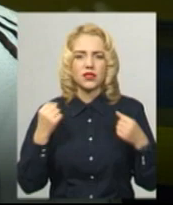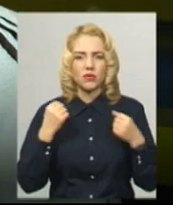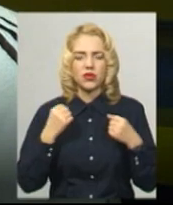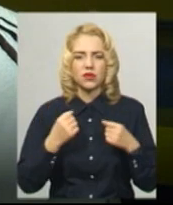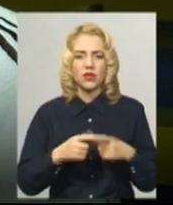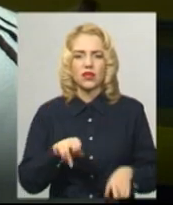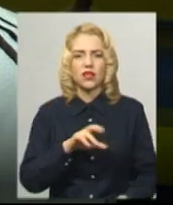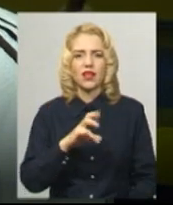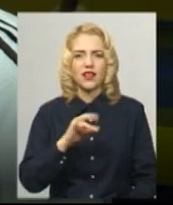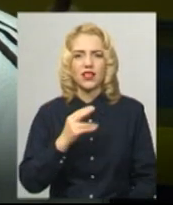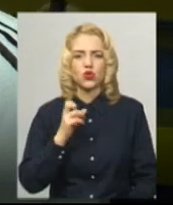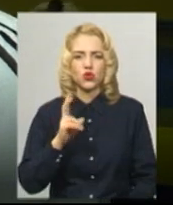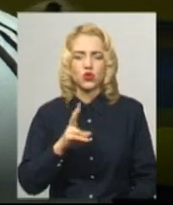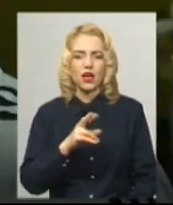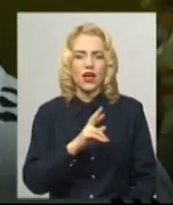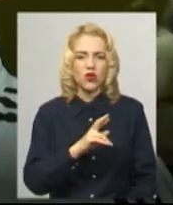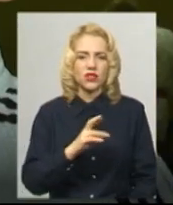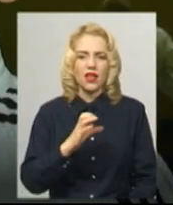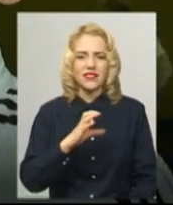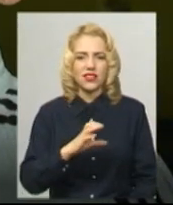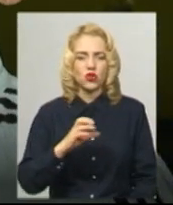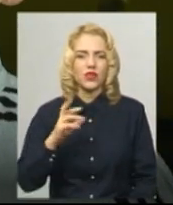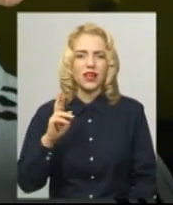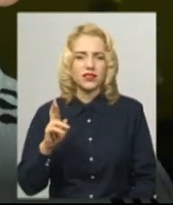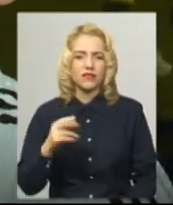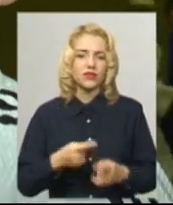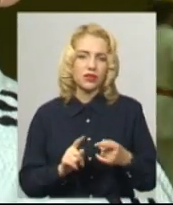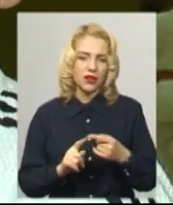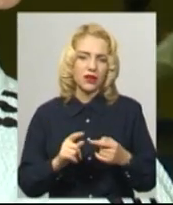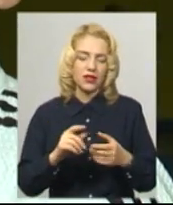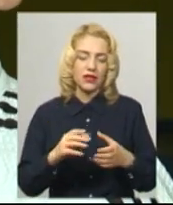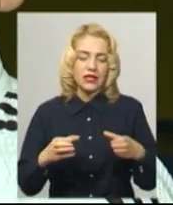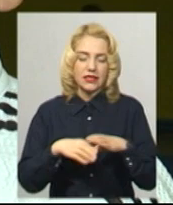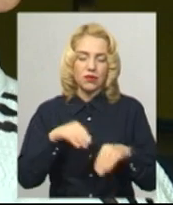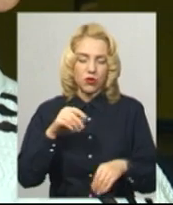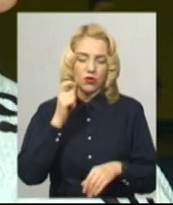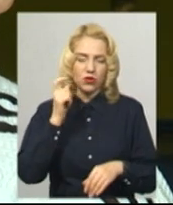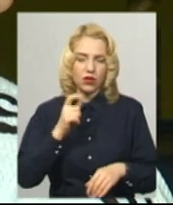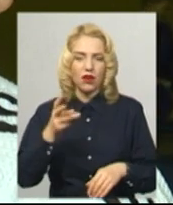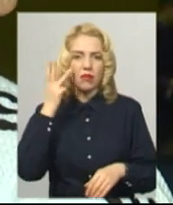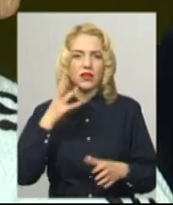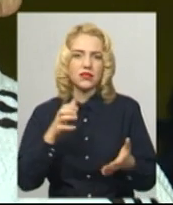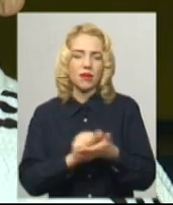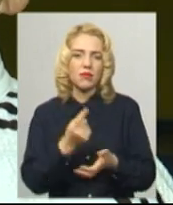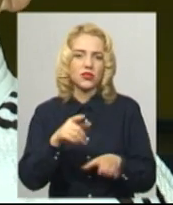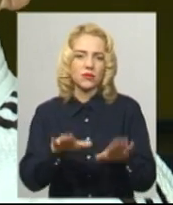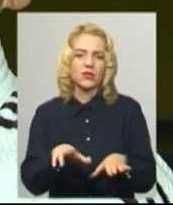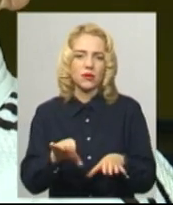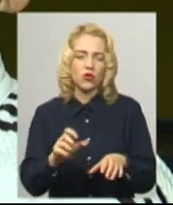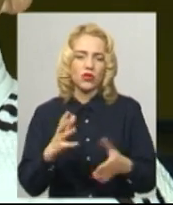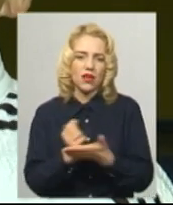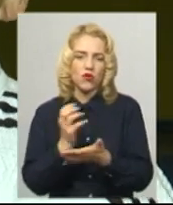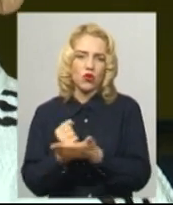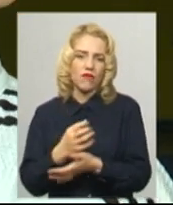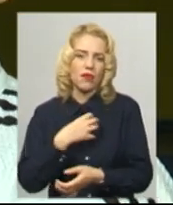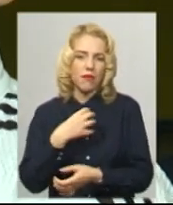Ярослав і Сергійчук Станіслав. По збірній Україні, то Хмельницький на першому місці по завоюваному